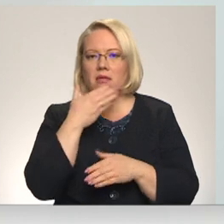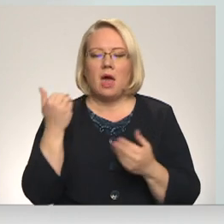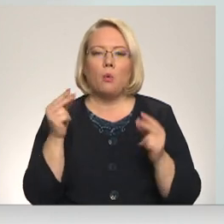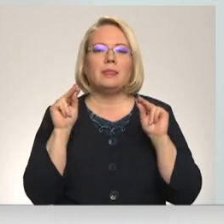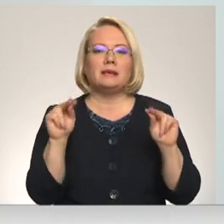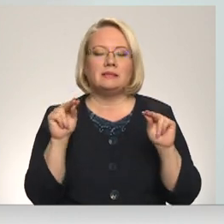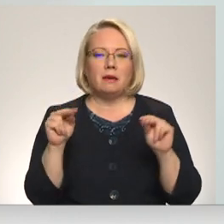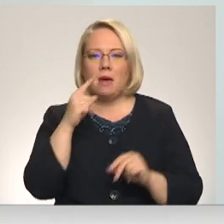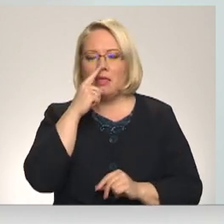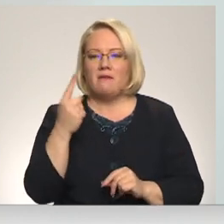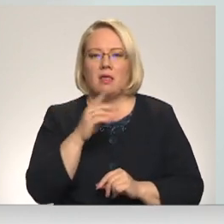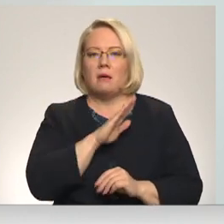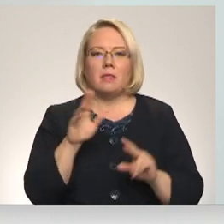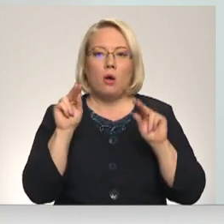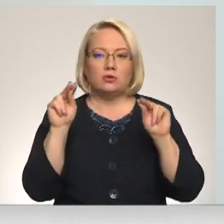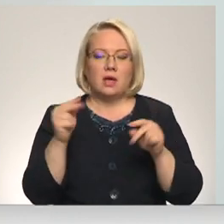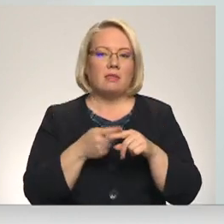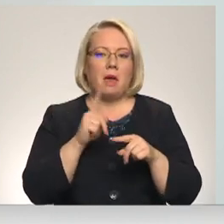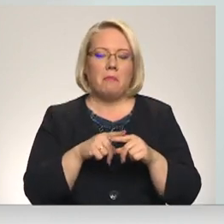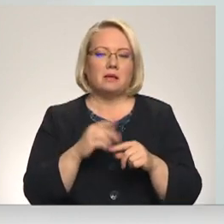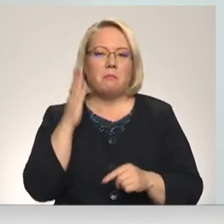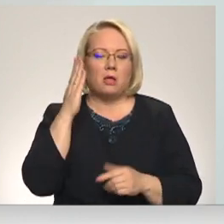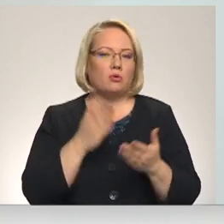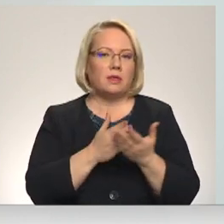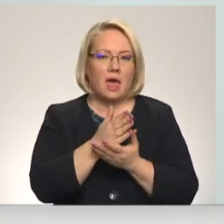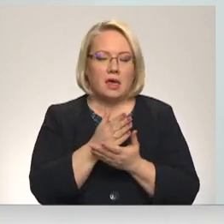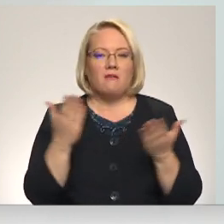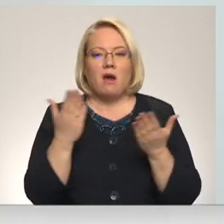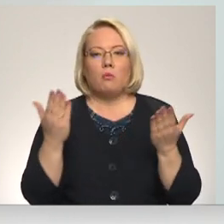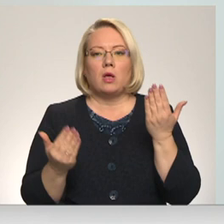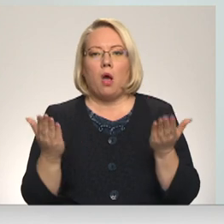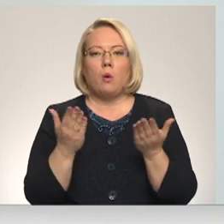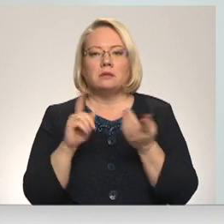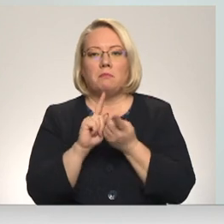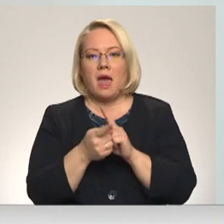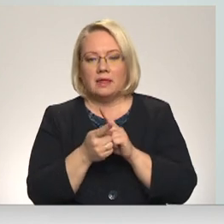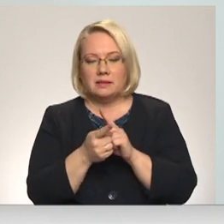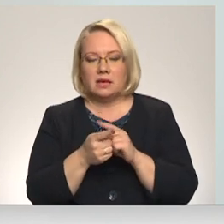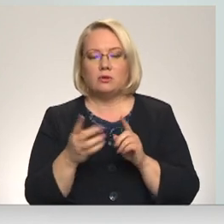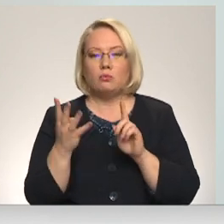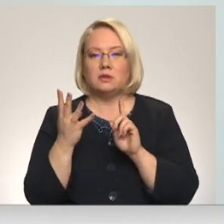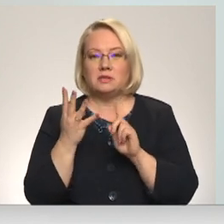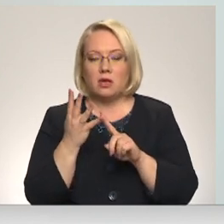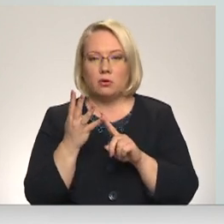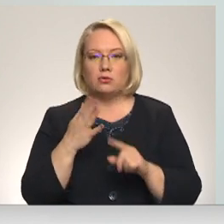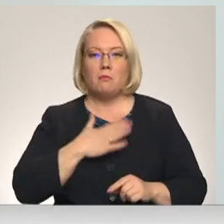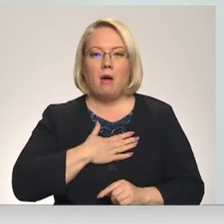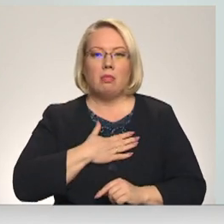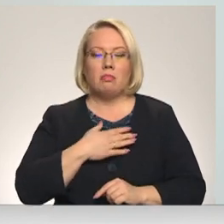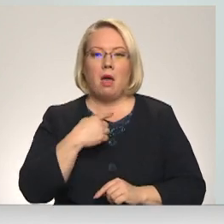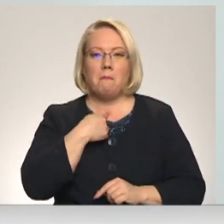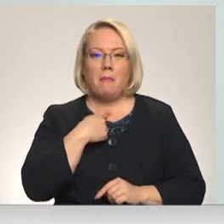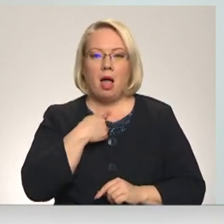ticības, nevienam neuzticas, nu, tāpēc neja balsot, nu, ka kaut kas mainīsies. Un vēl tas ceturtais, ka mana balss